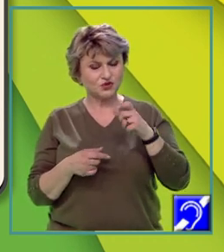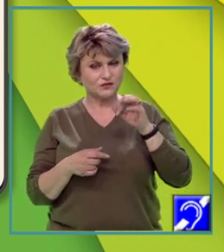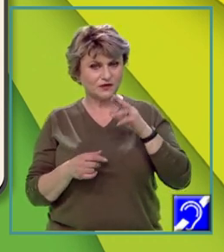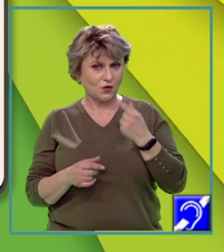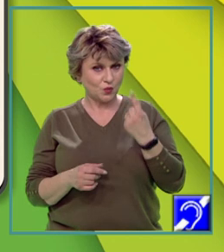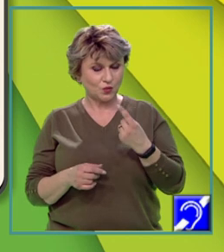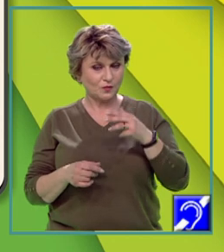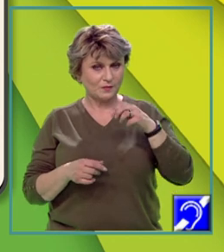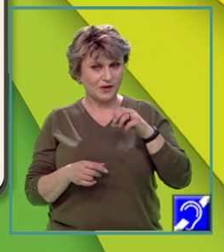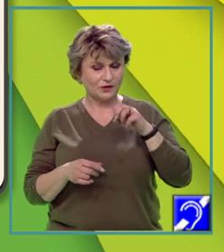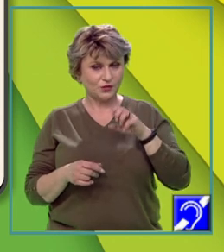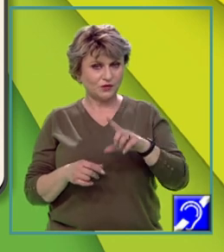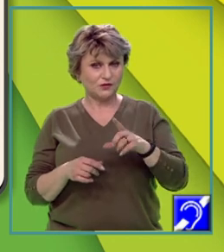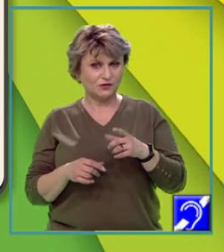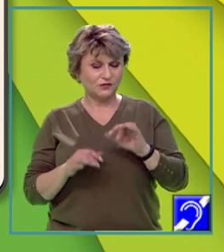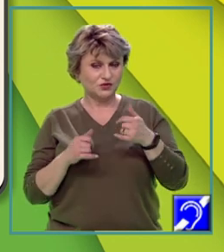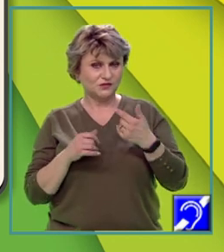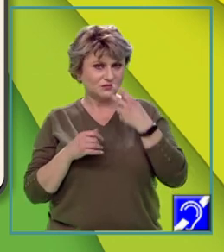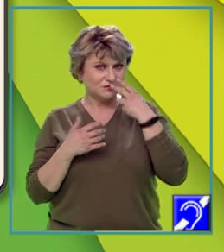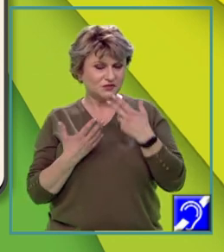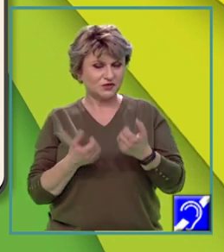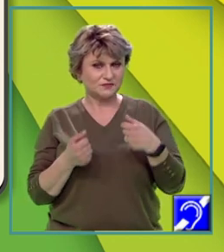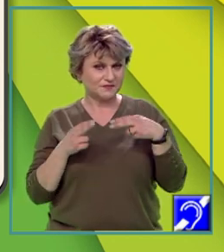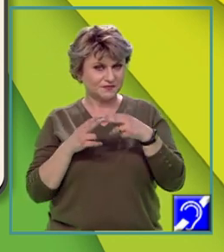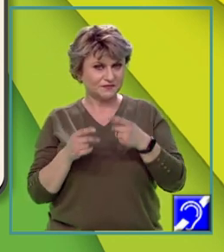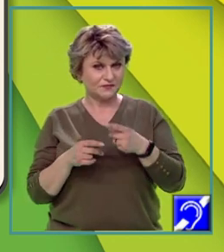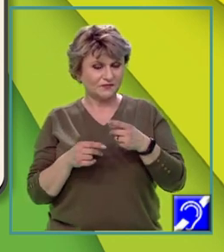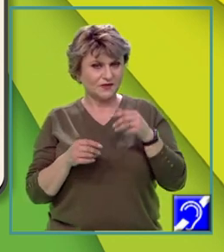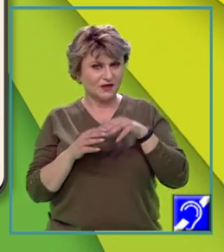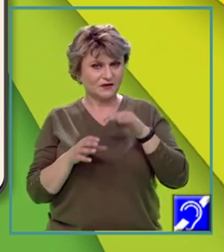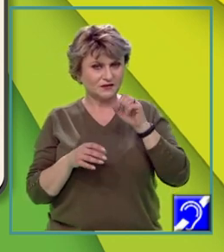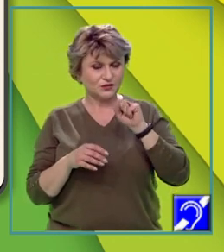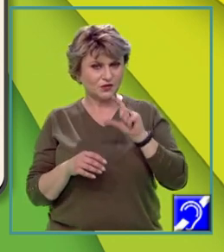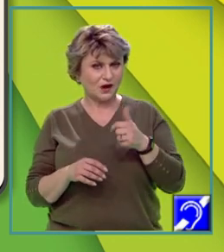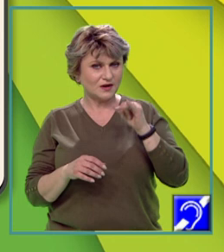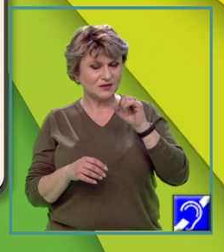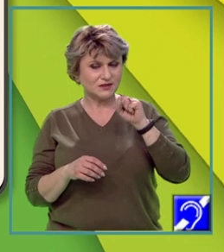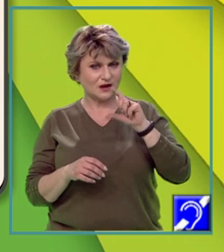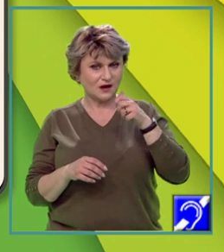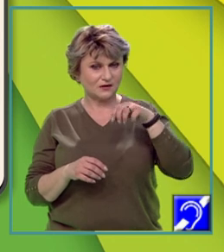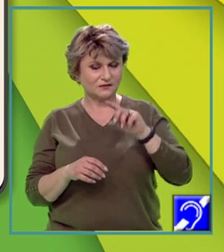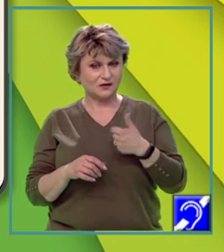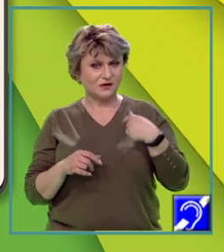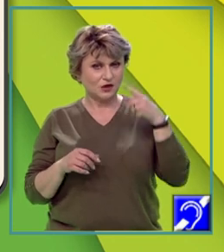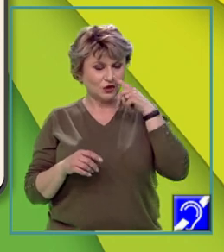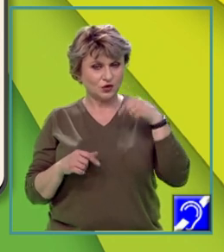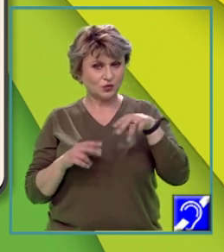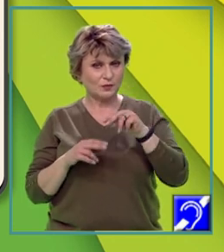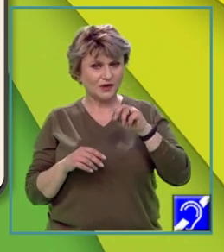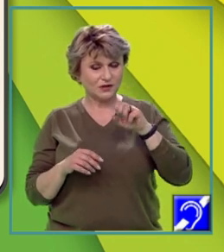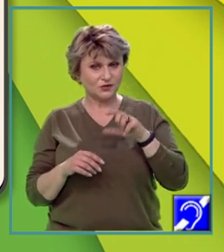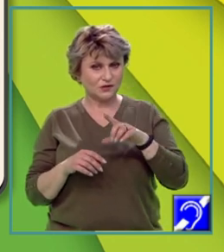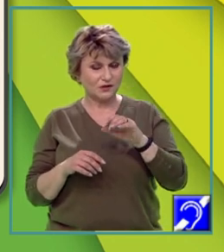1, mediul de tundră și iată îl întâlnim în insula Islanda, nordul peninsulei